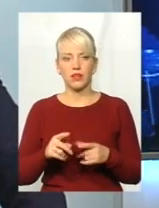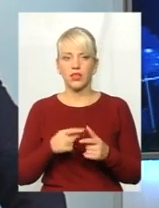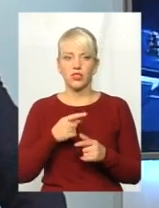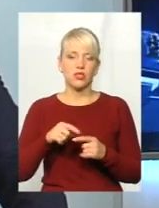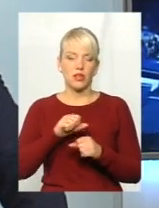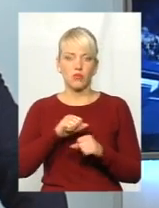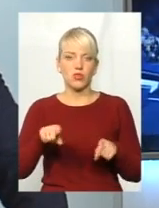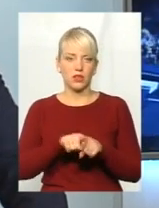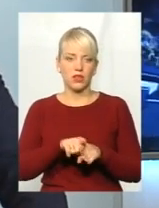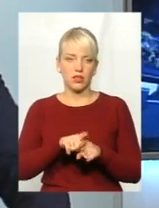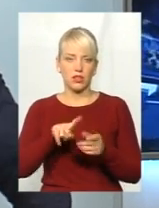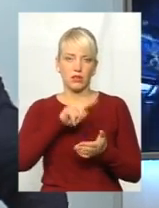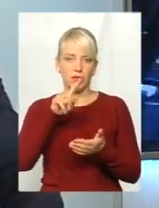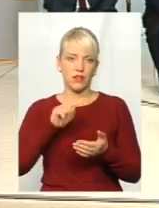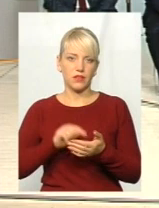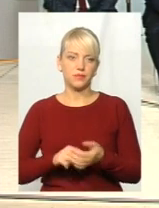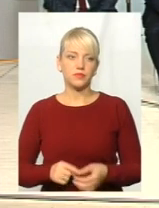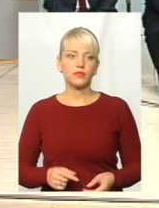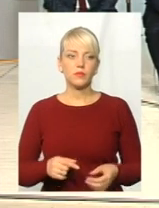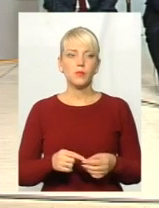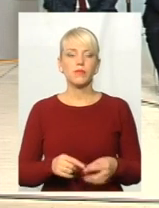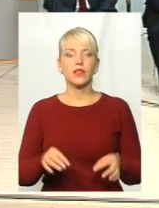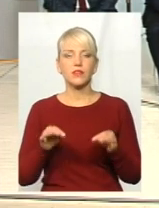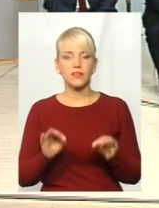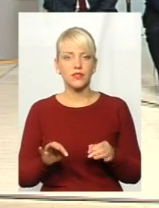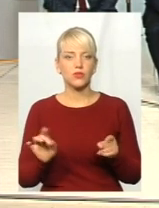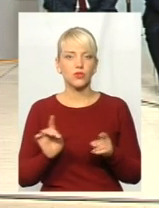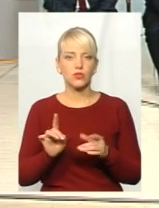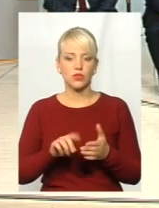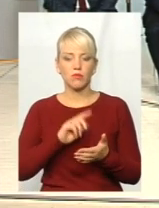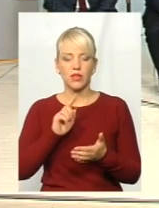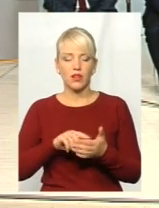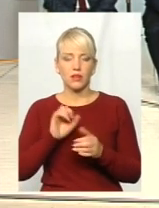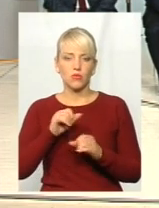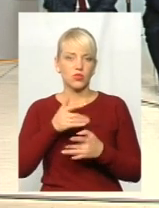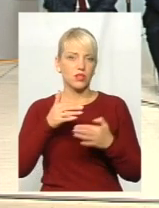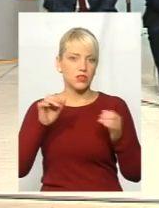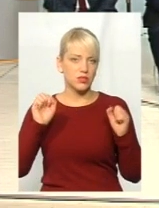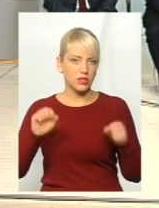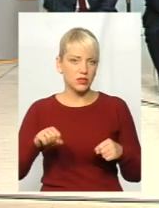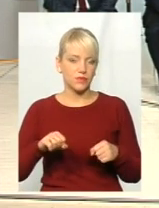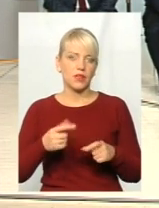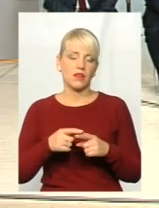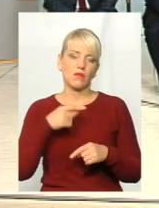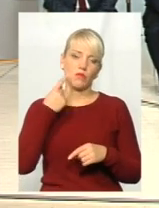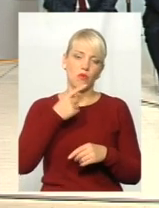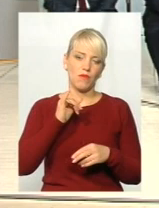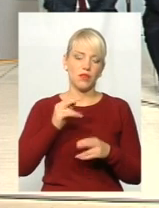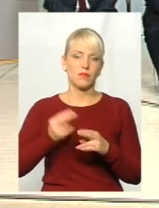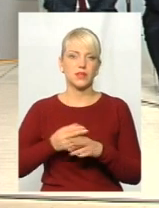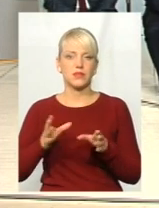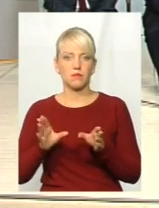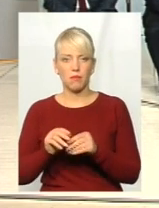ставити питання? Звісно, що питання різні можна ставити, і в тому числі мова, і безпека. Але